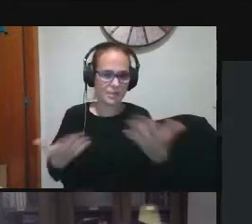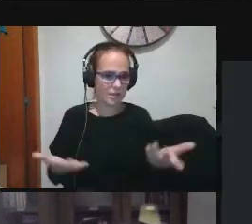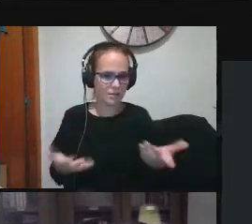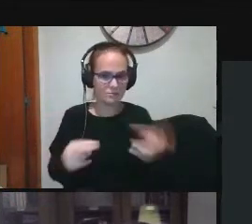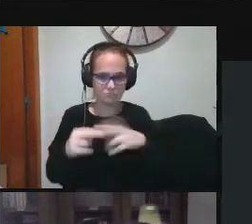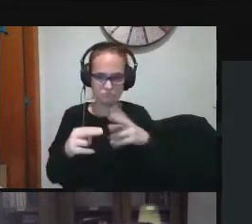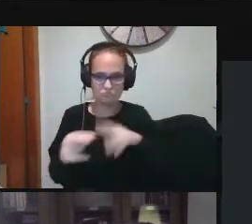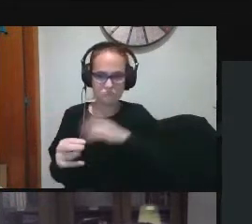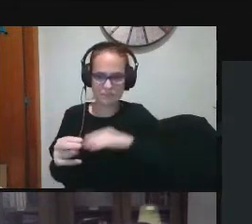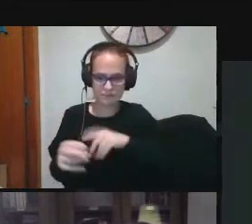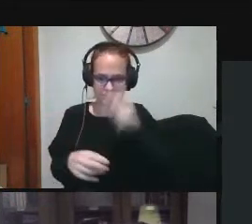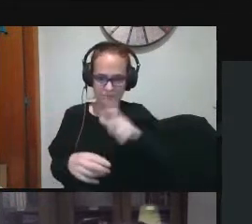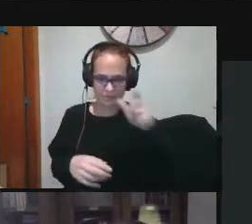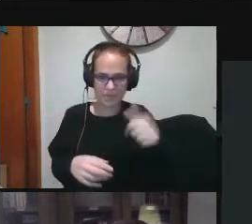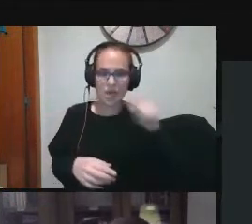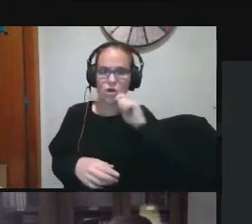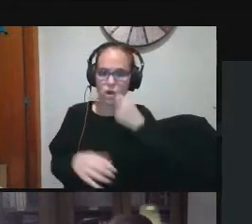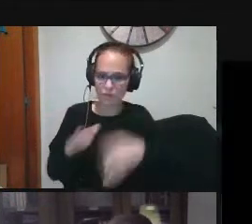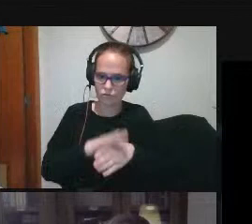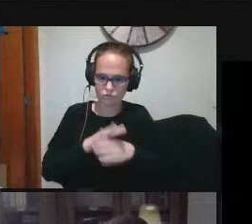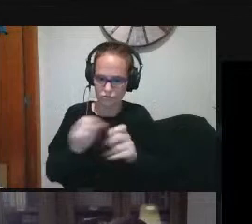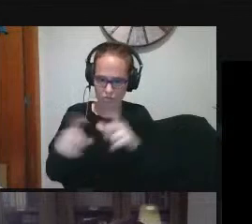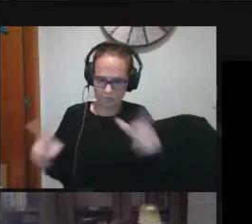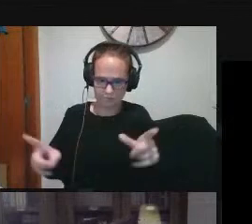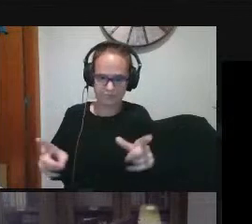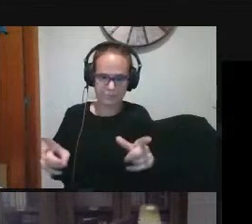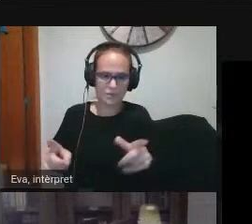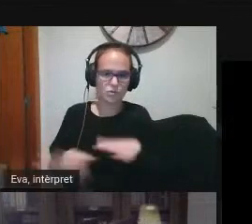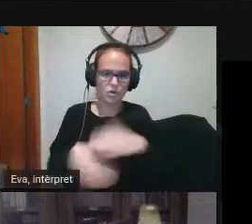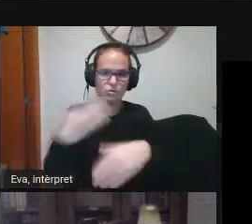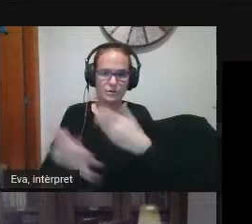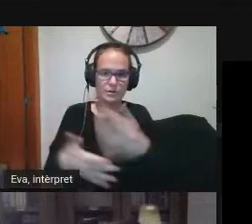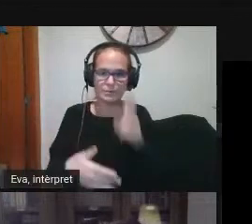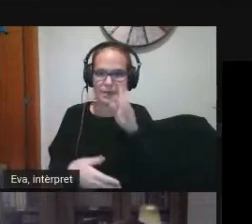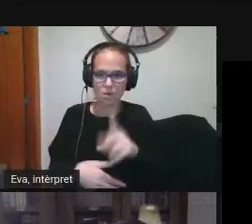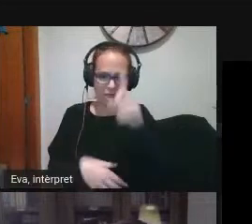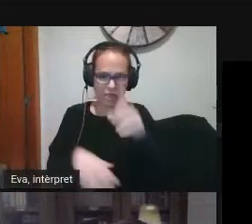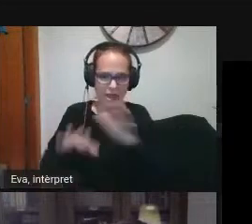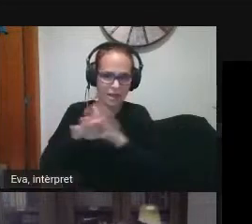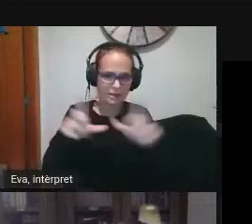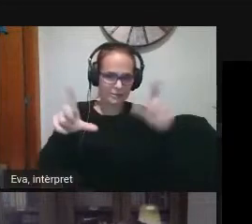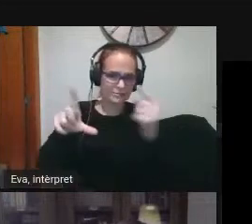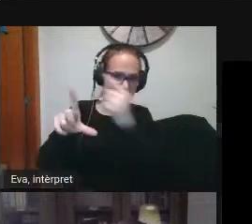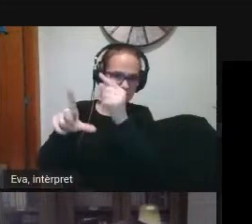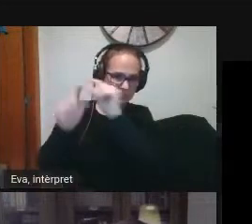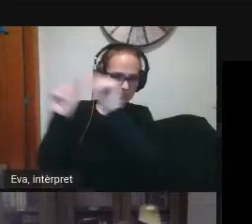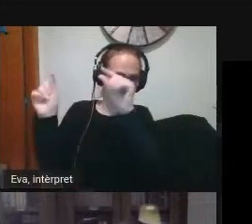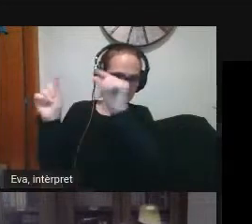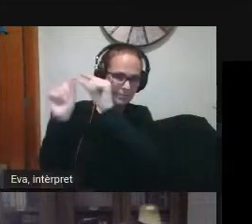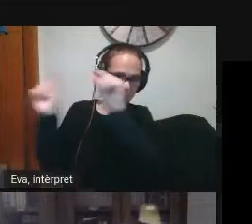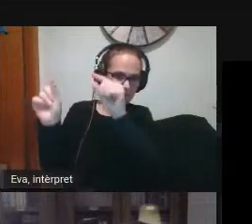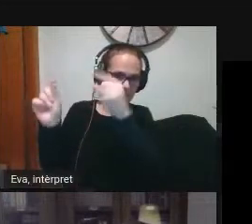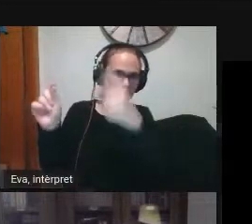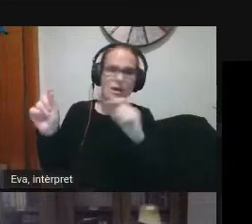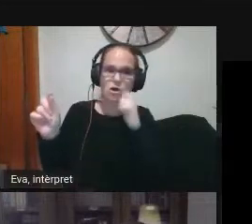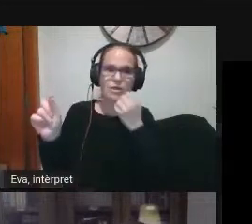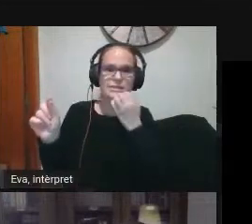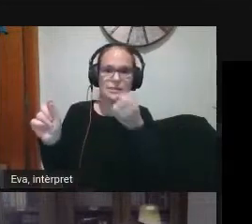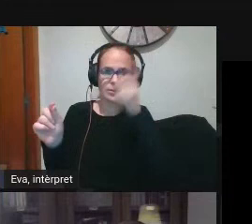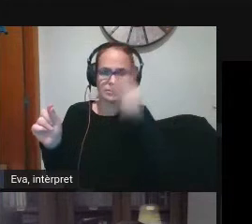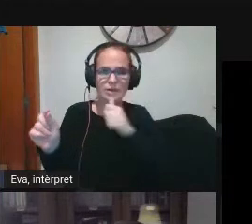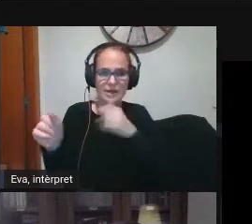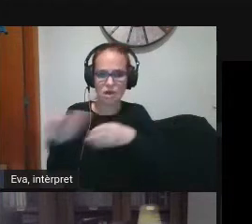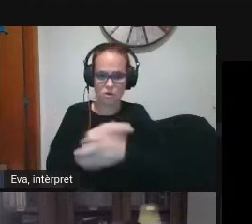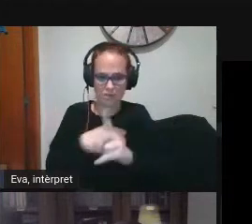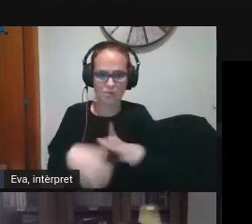connectada. El codi seguirà sortint per tant segueix endavant. Veieu a dalt continua sortint el codi per tant si algú encara no ha entrat